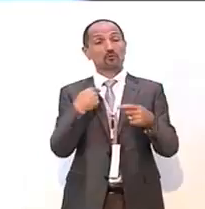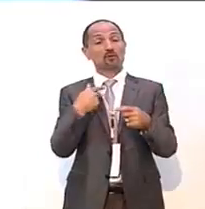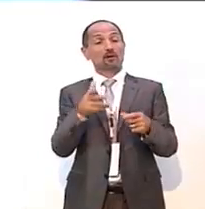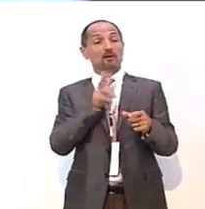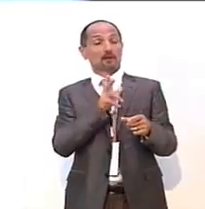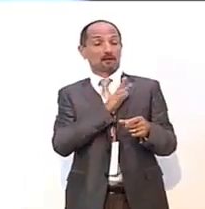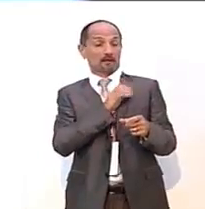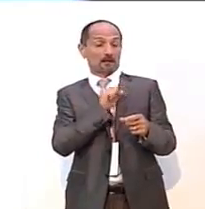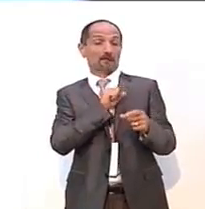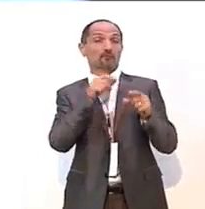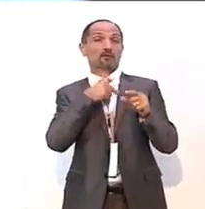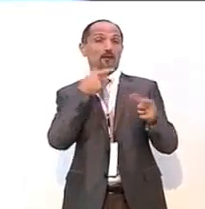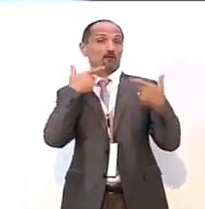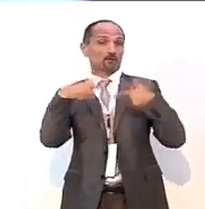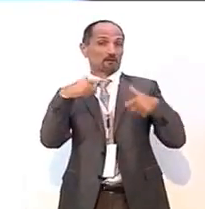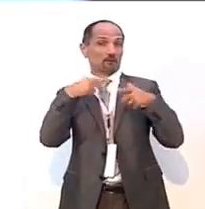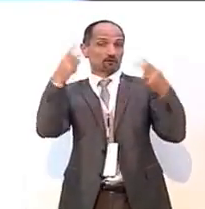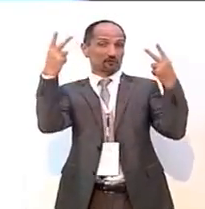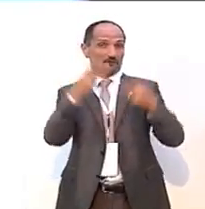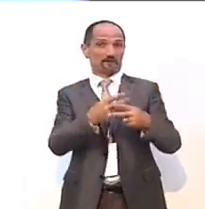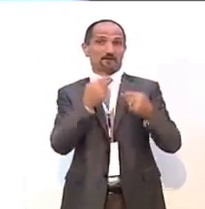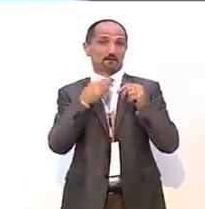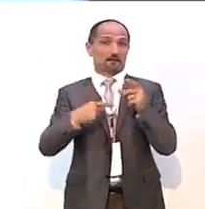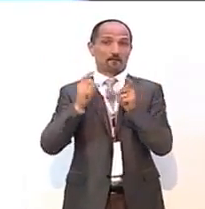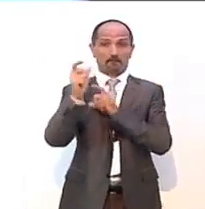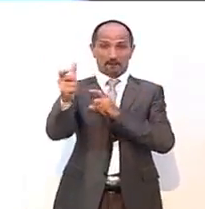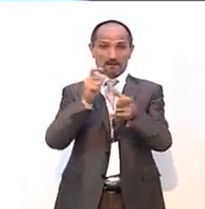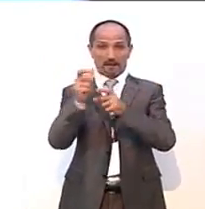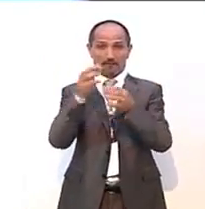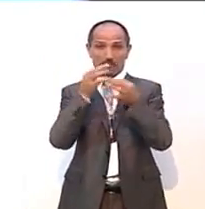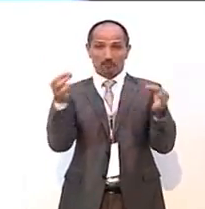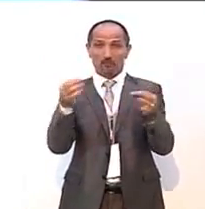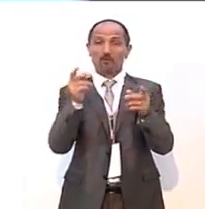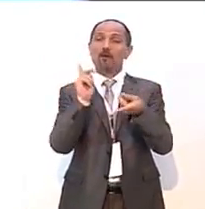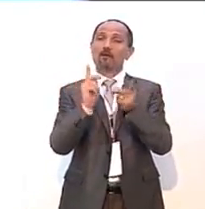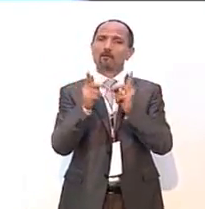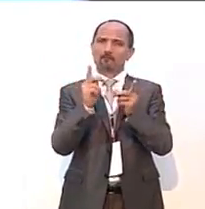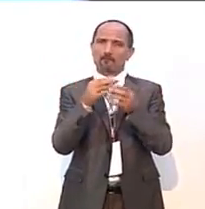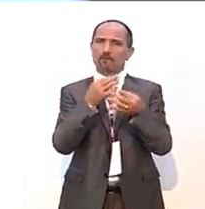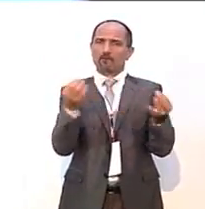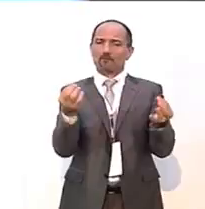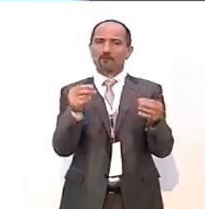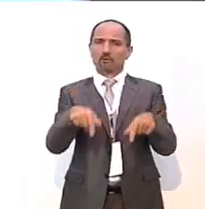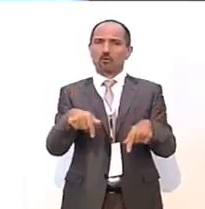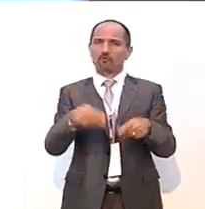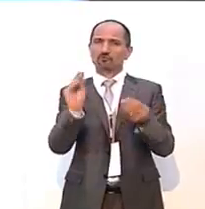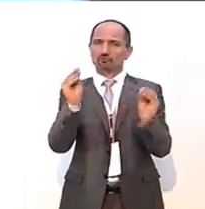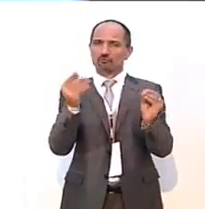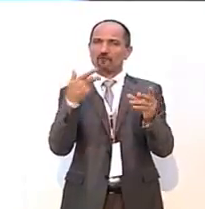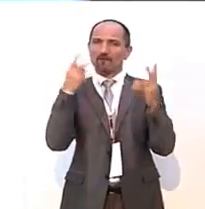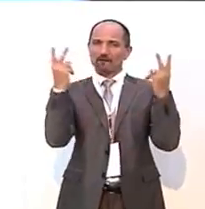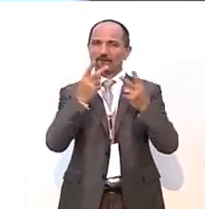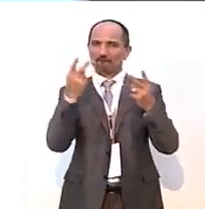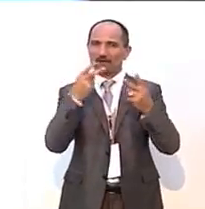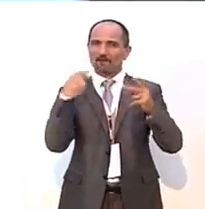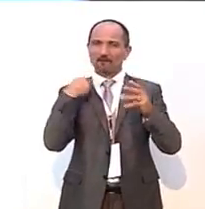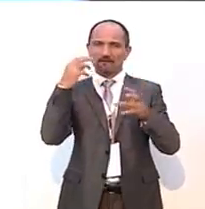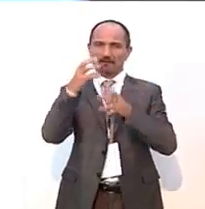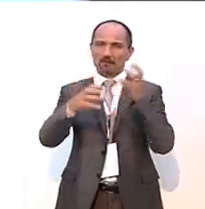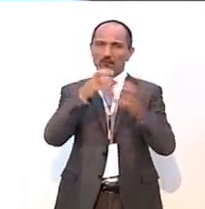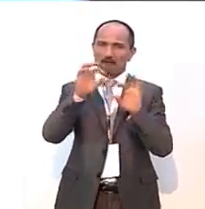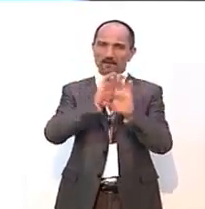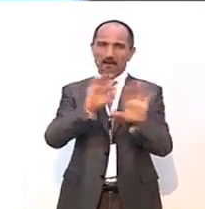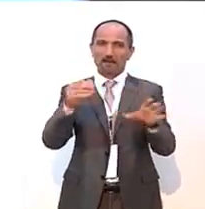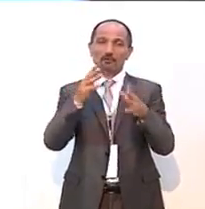noi abbiamo il dovere di parlare un linguaggio di verità. Parliamoci chiaro, fare politica oggi, soprattutto per noi giovani, è diventato veramente complicato,